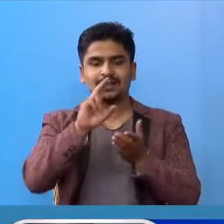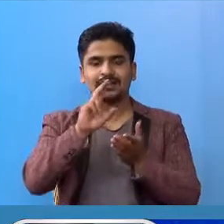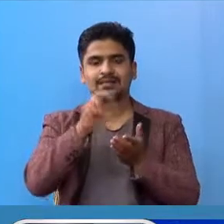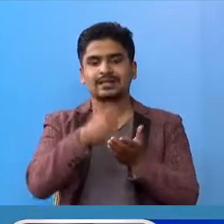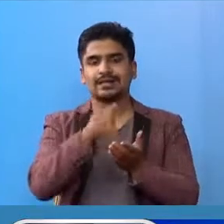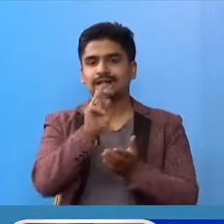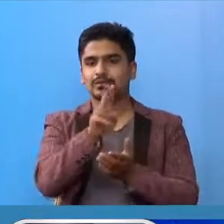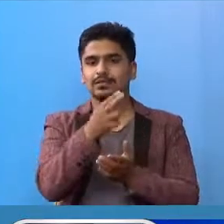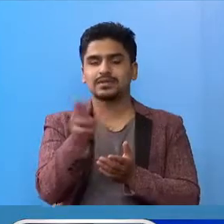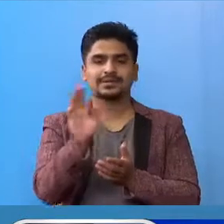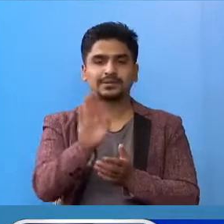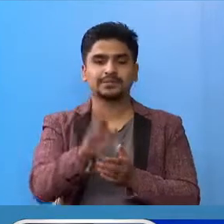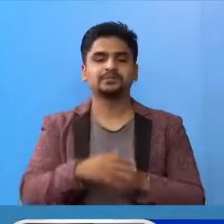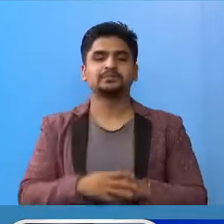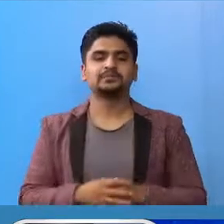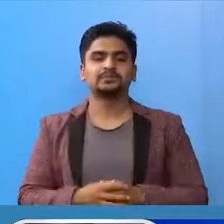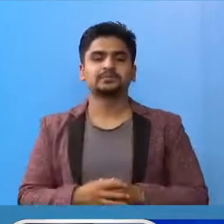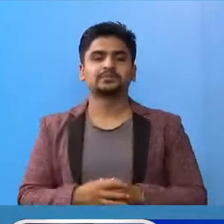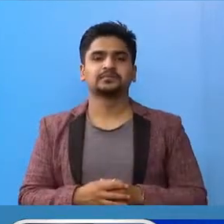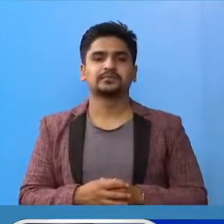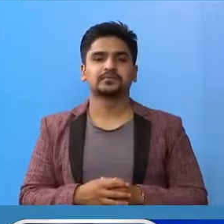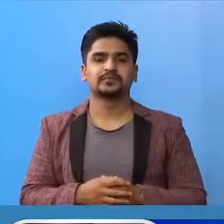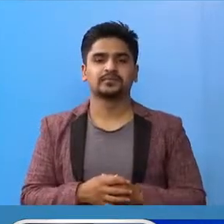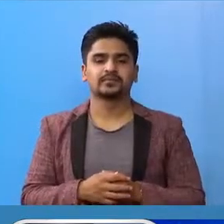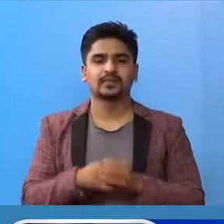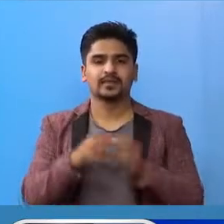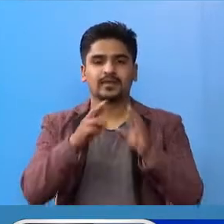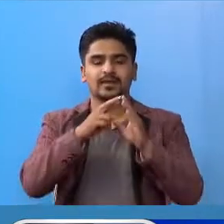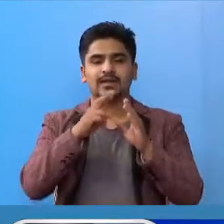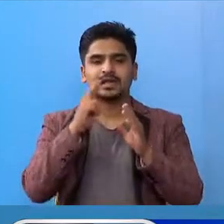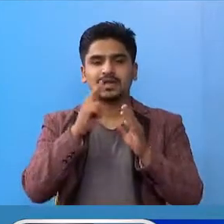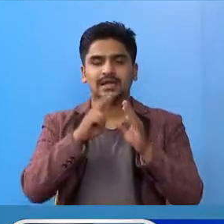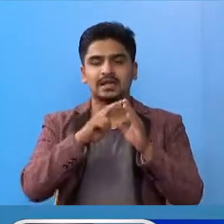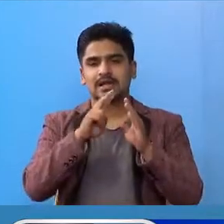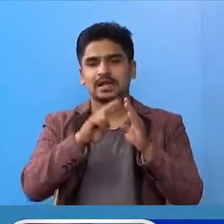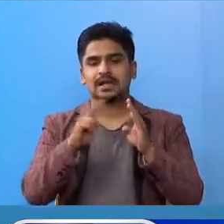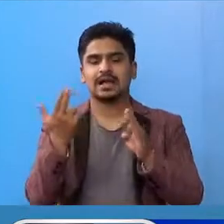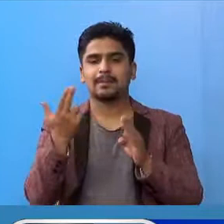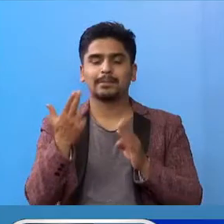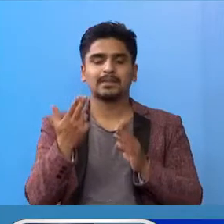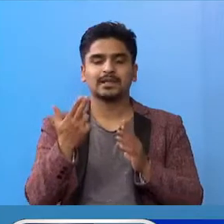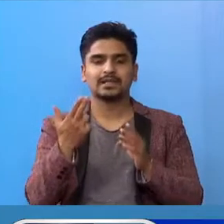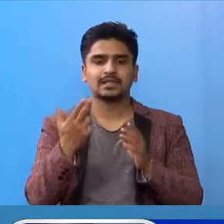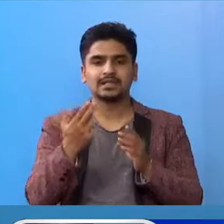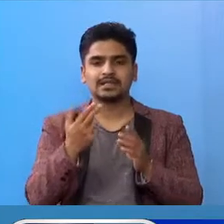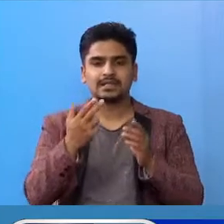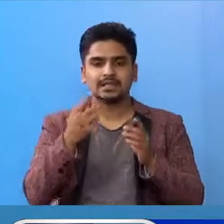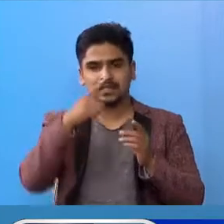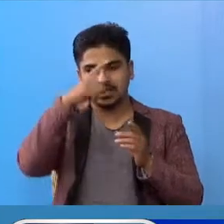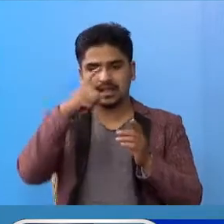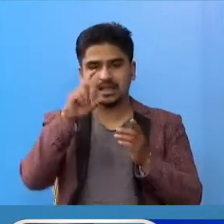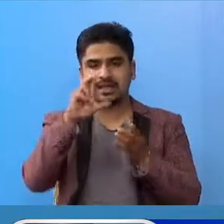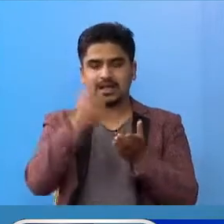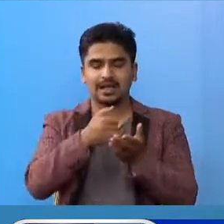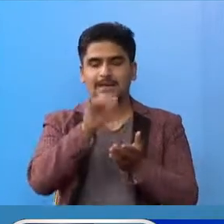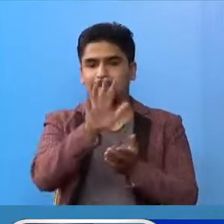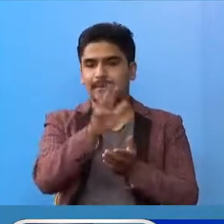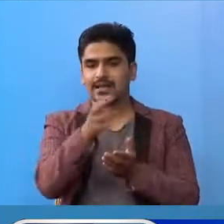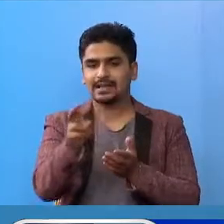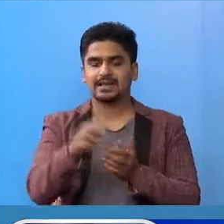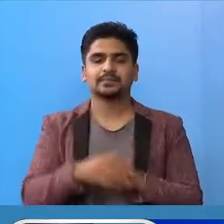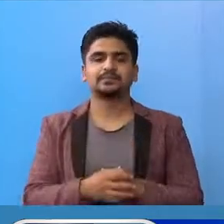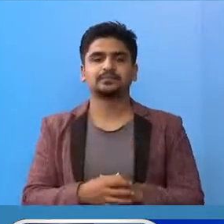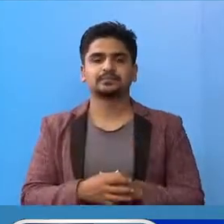दुई जना हुनुँचा रात्ति स्वाष्थ विज्ञान परतिष्टा दांग मां दांग का पांच जना